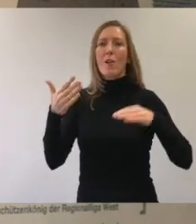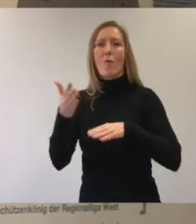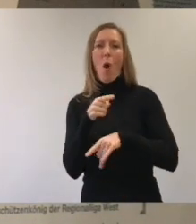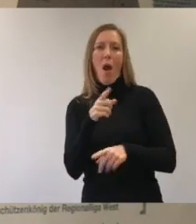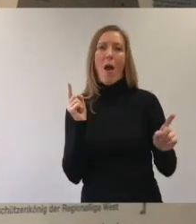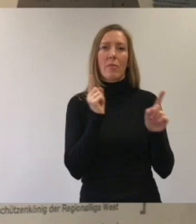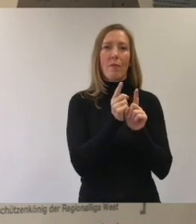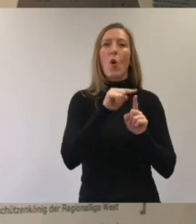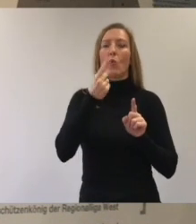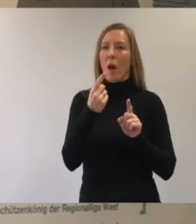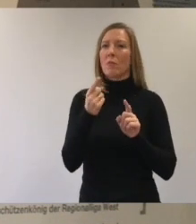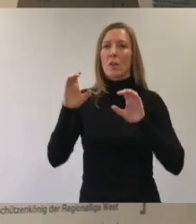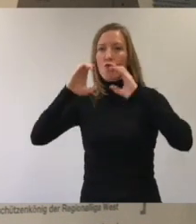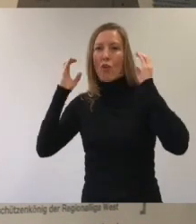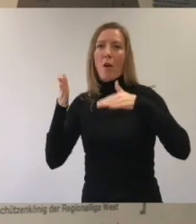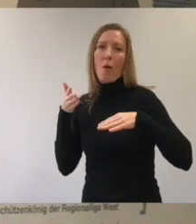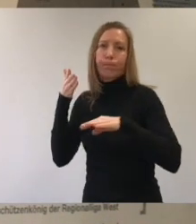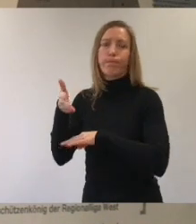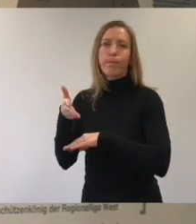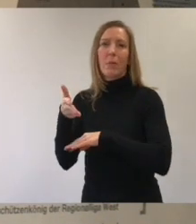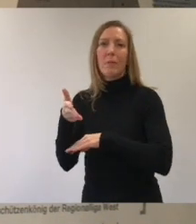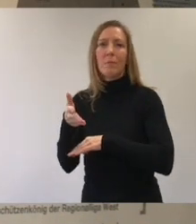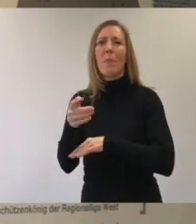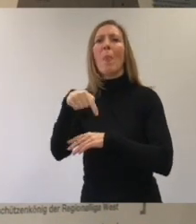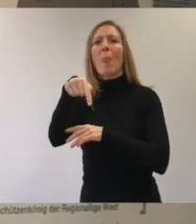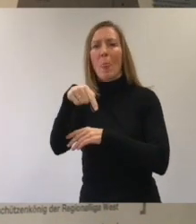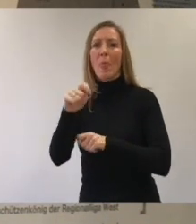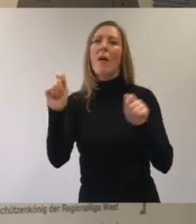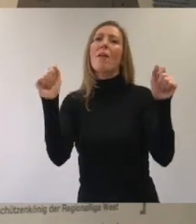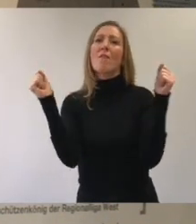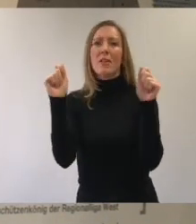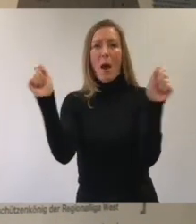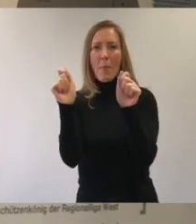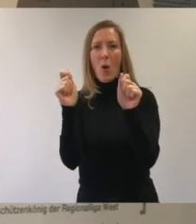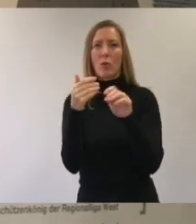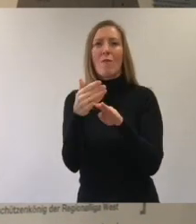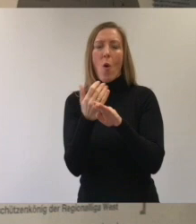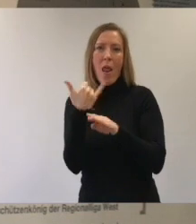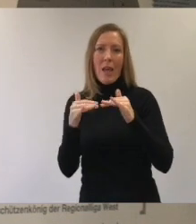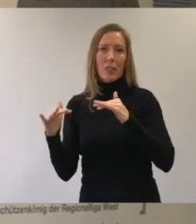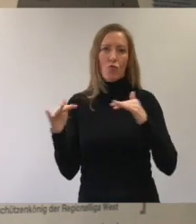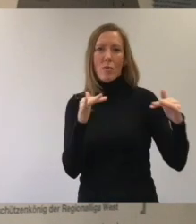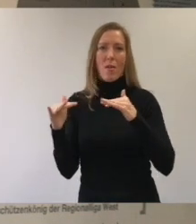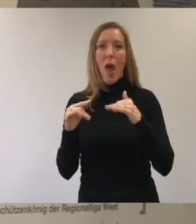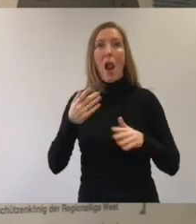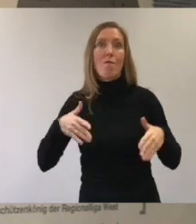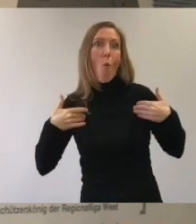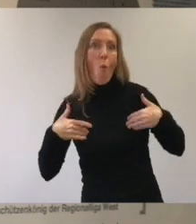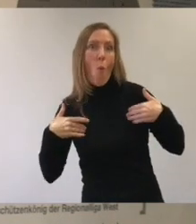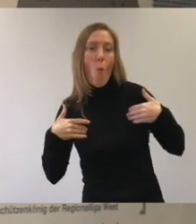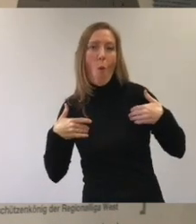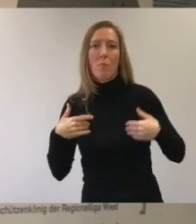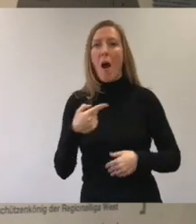Dann gehen sie zusammen ins Stadion. Heute ist das letzte Spiel vor der Winterpause. Alle freuen sich auf das Spiel.